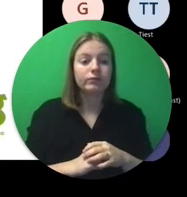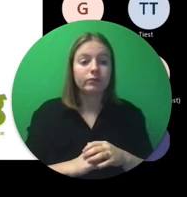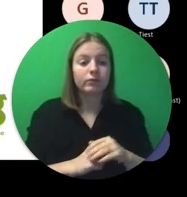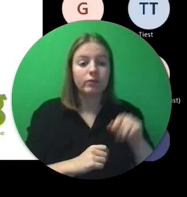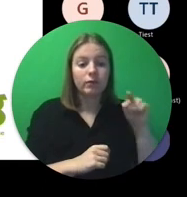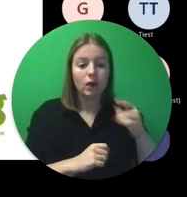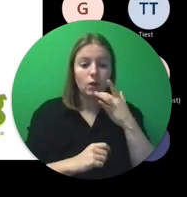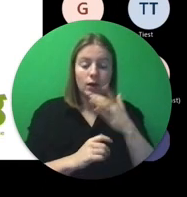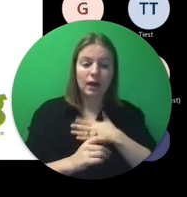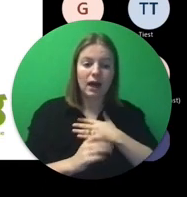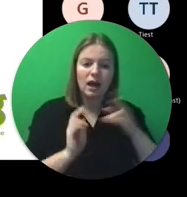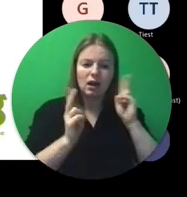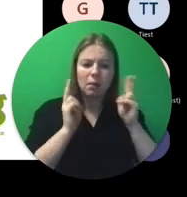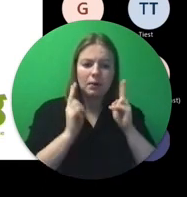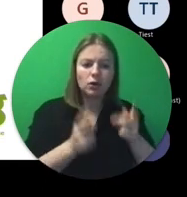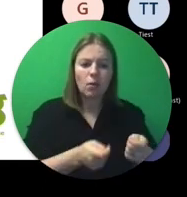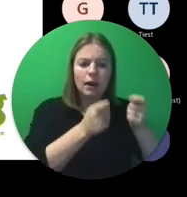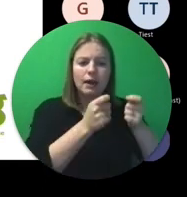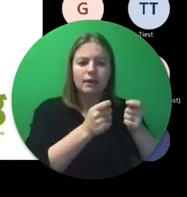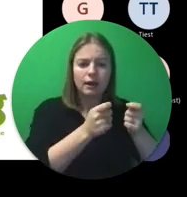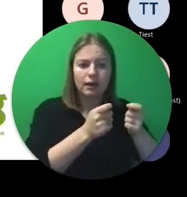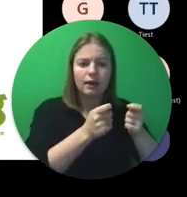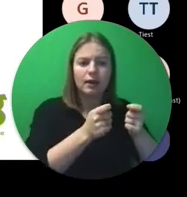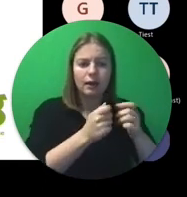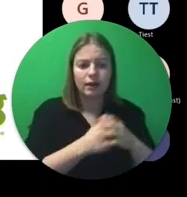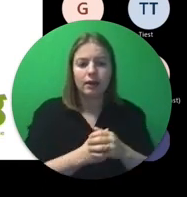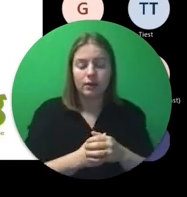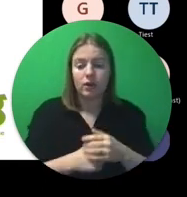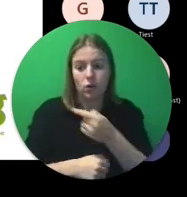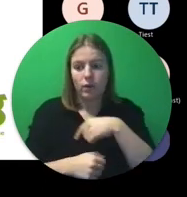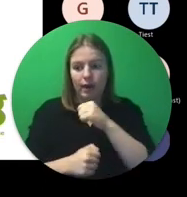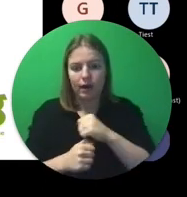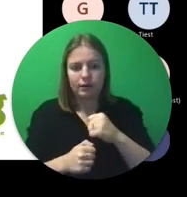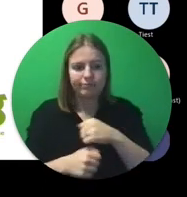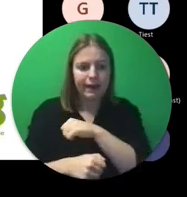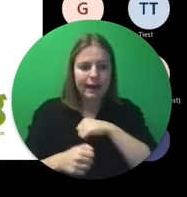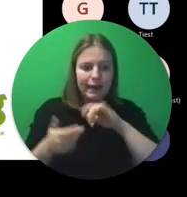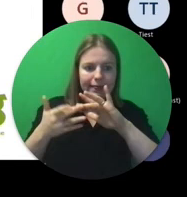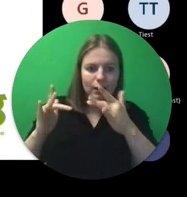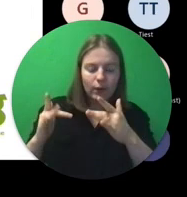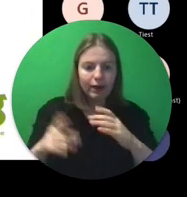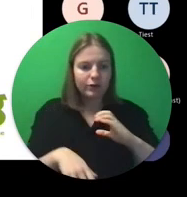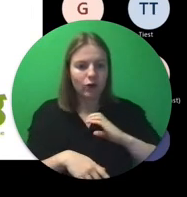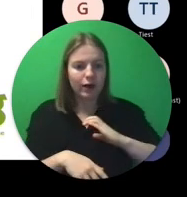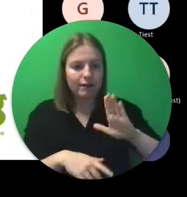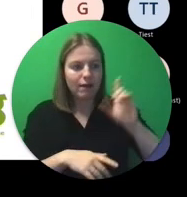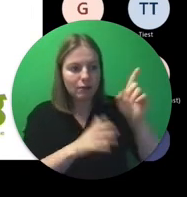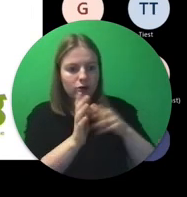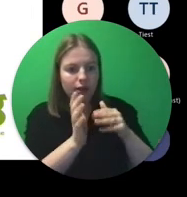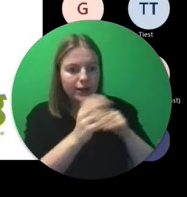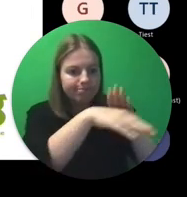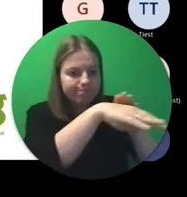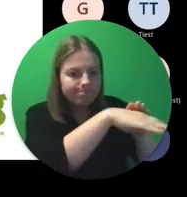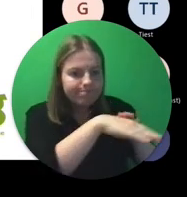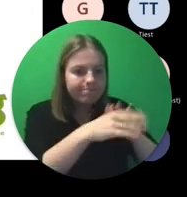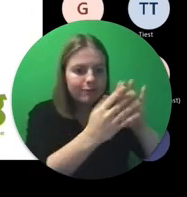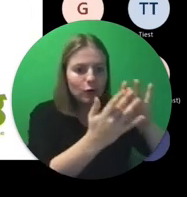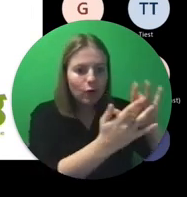een kappersopleiding wil volgen. Idem, wij kunnen beroep doen op onze collega's in het buitenland en